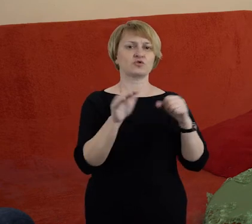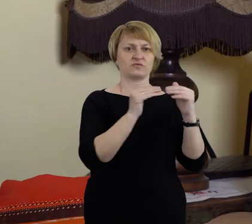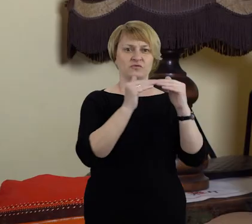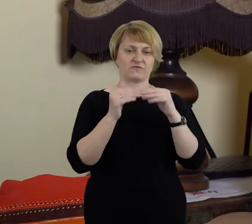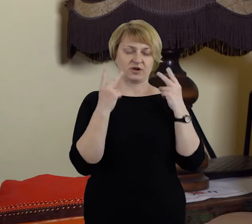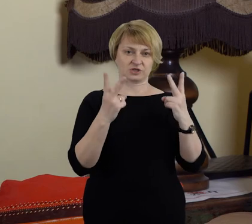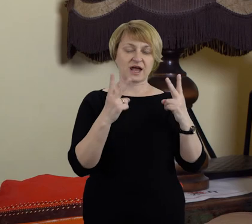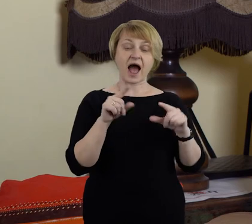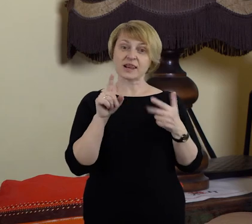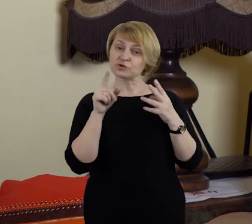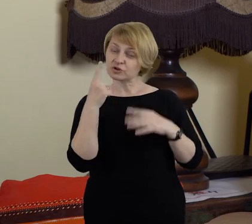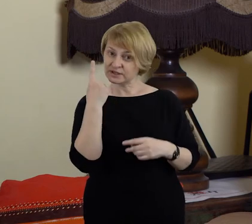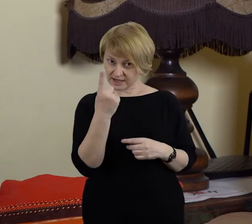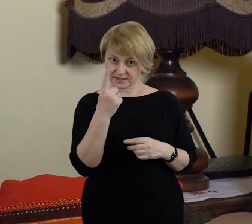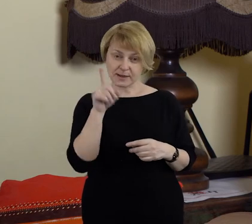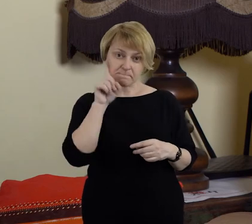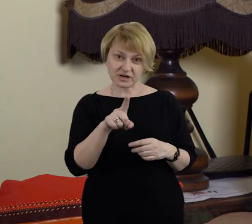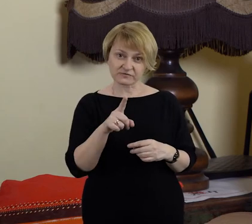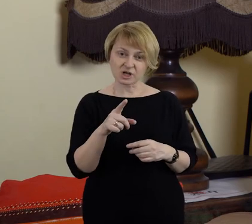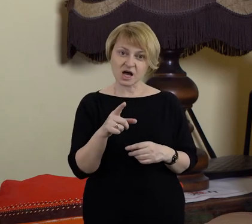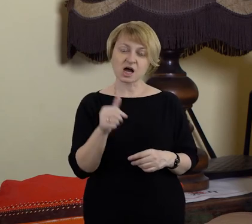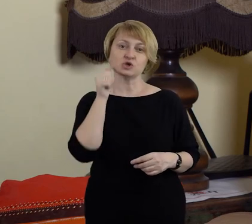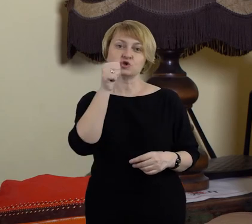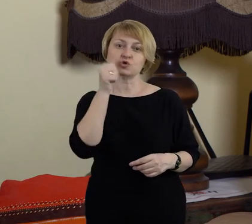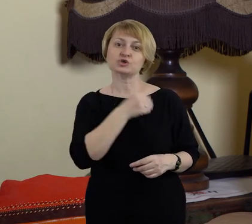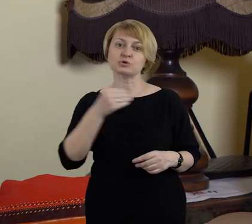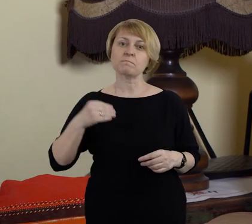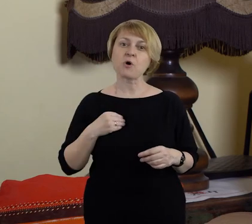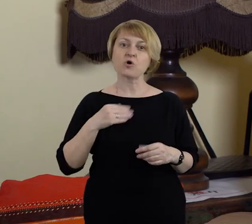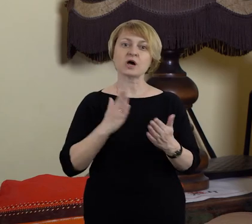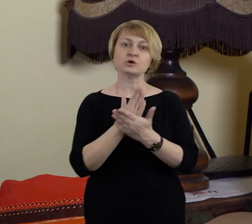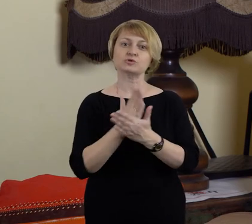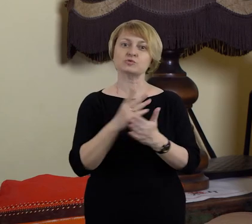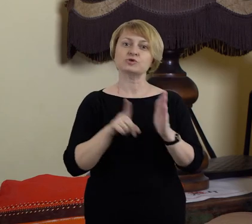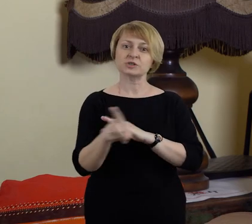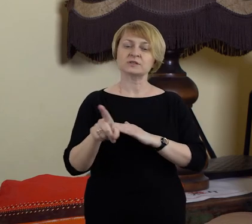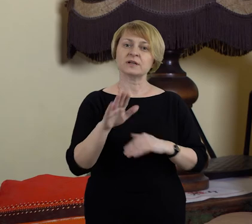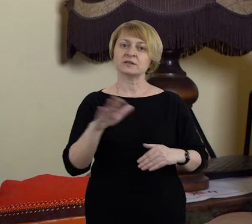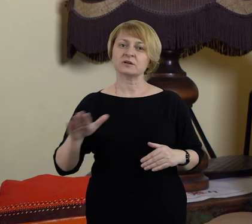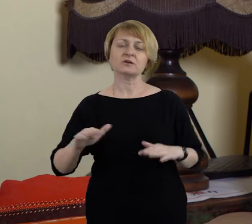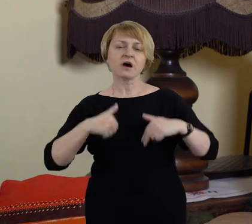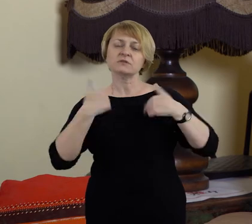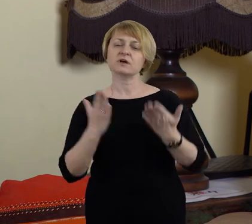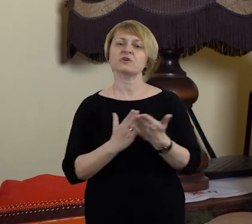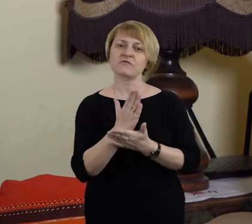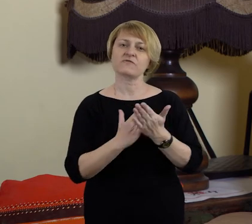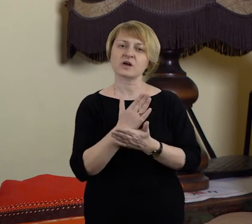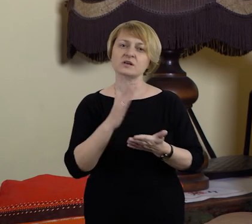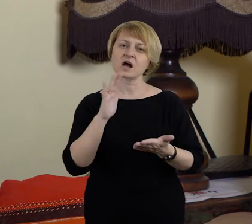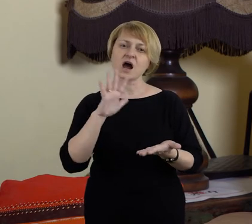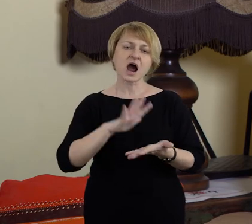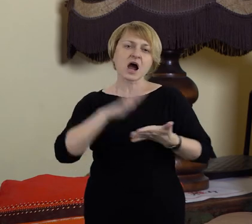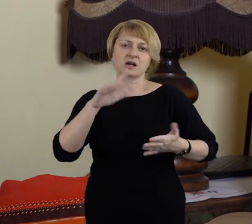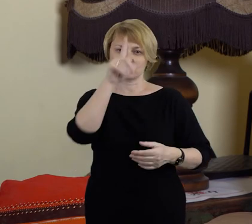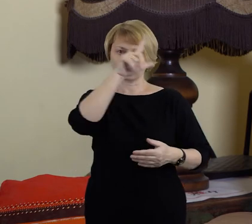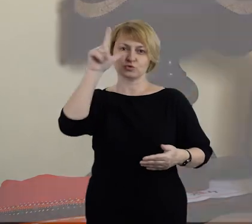to co dzień Polak narodowi służy, najbardziej oddaje tę właśnie wierność, która była cechą